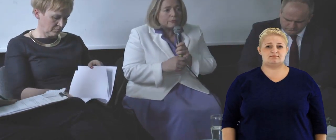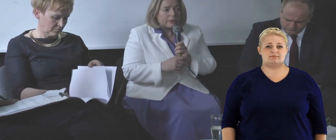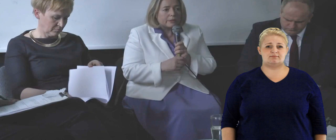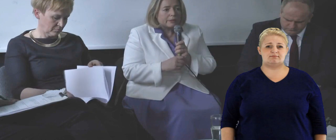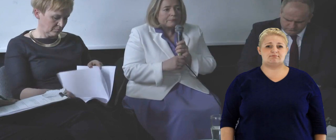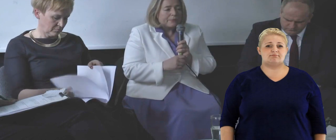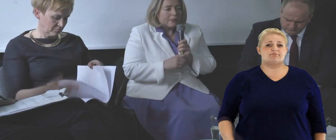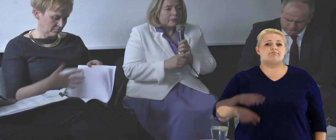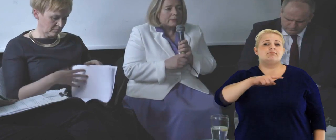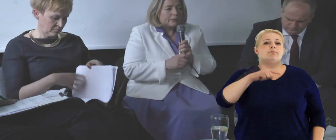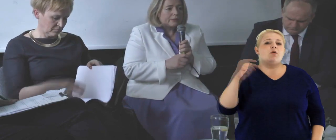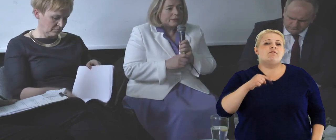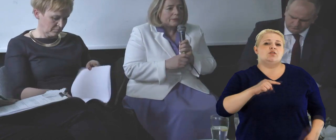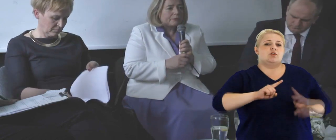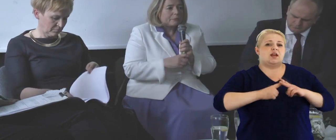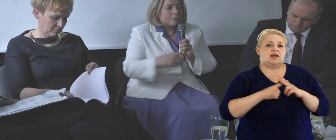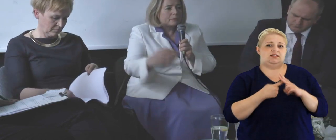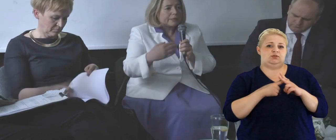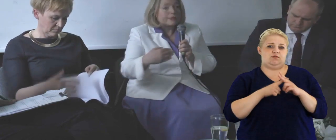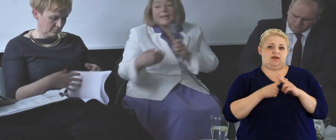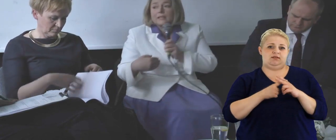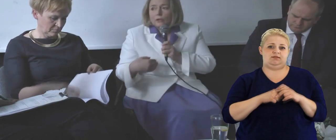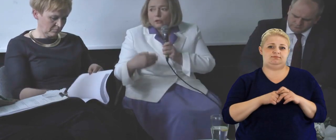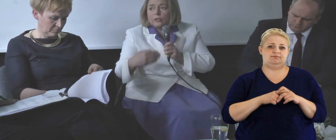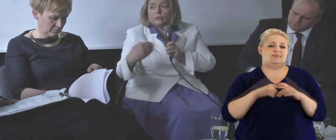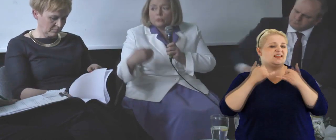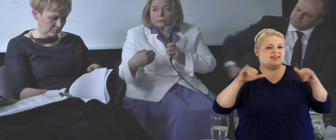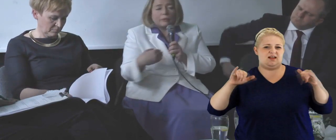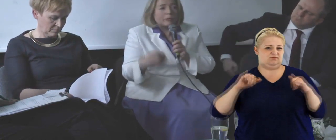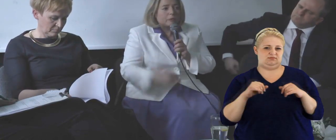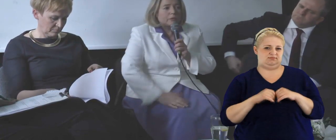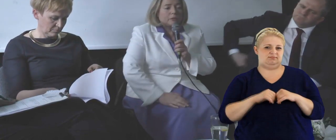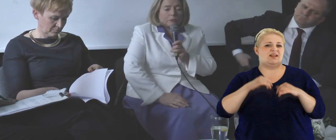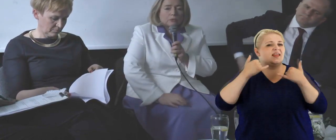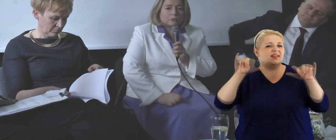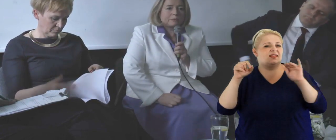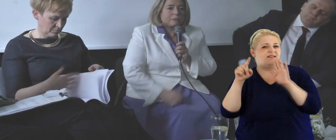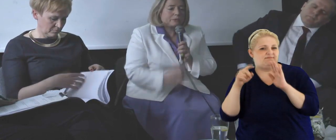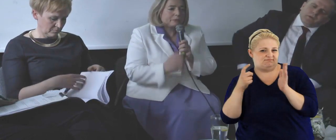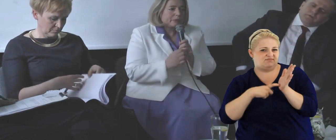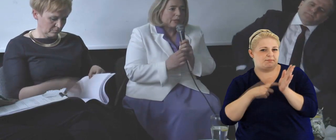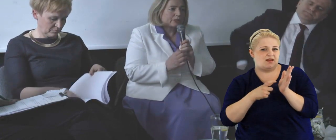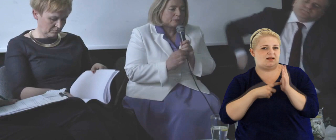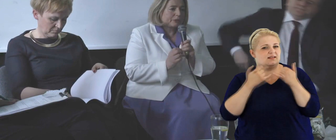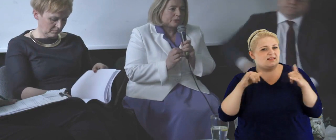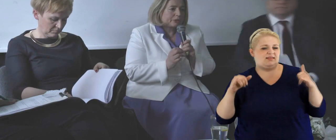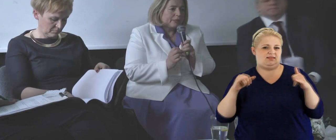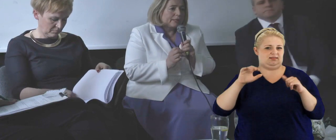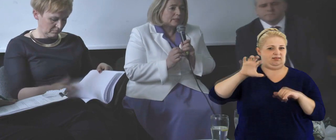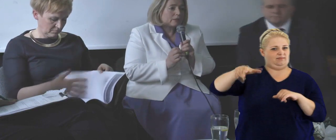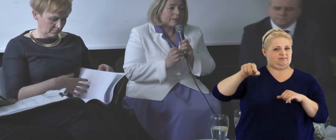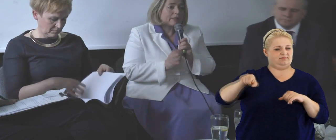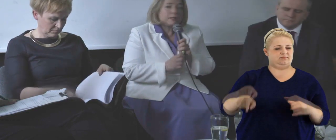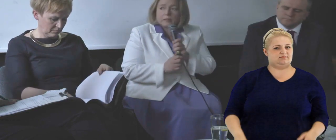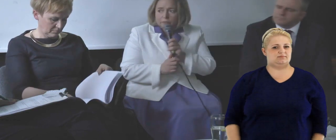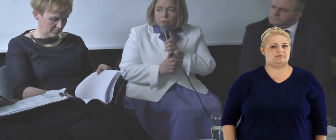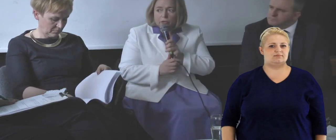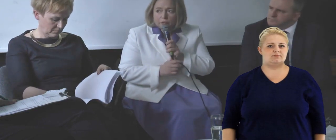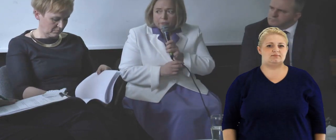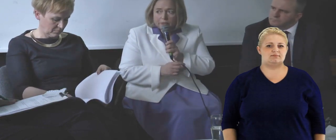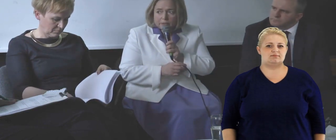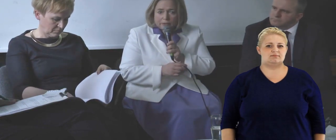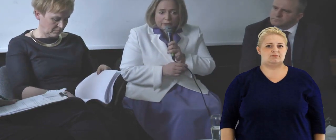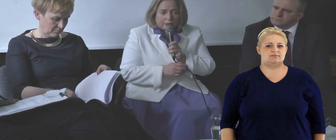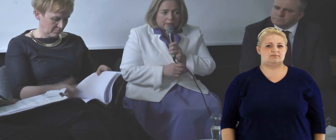formy, te, te kategorie, one powinny po prostu inaczej być rejestrowane i inne